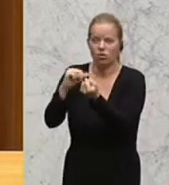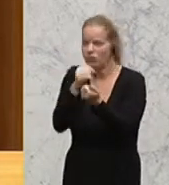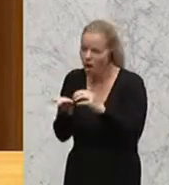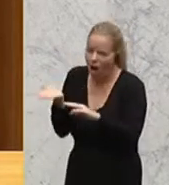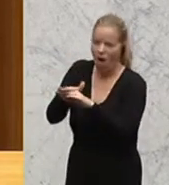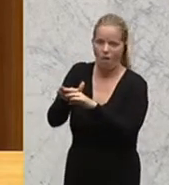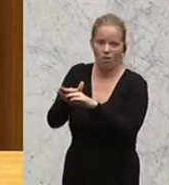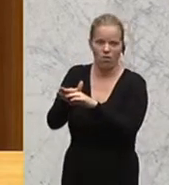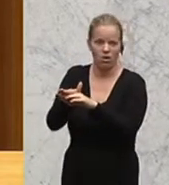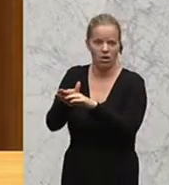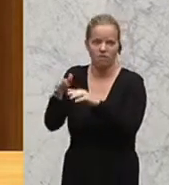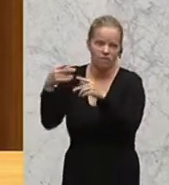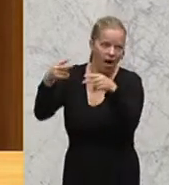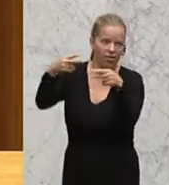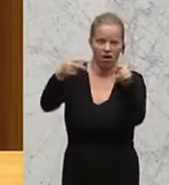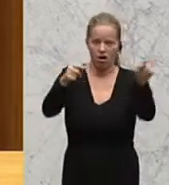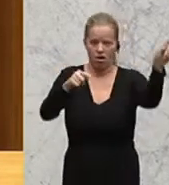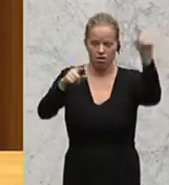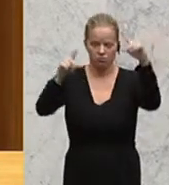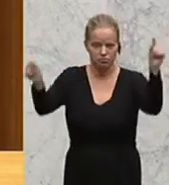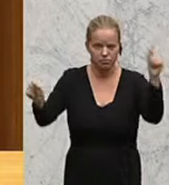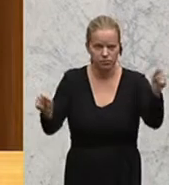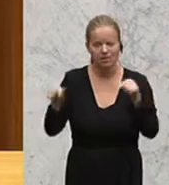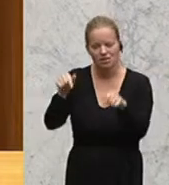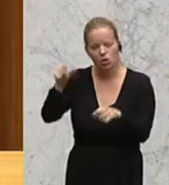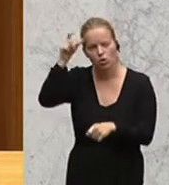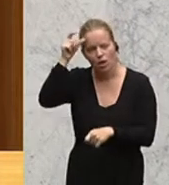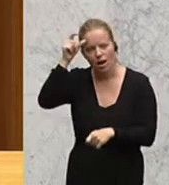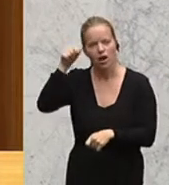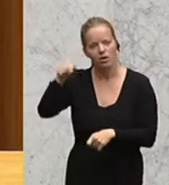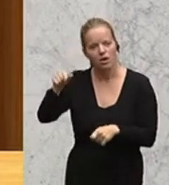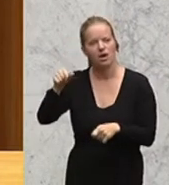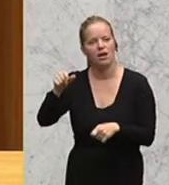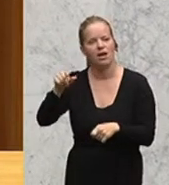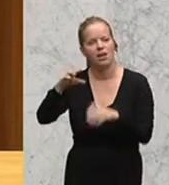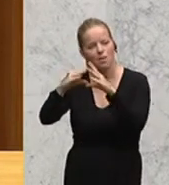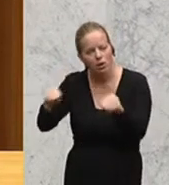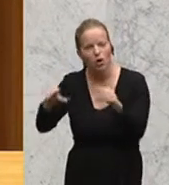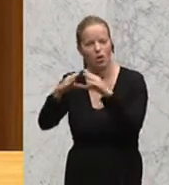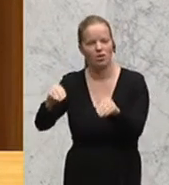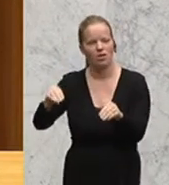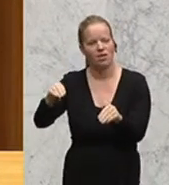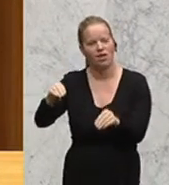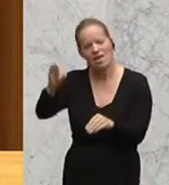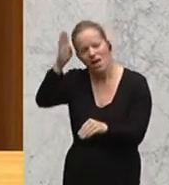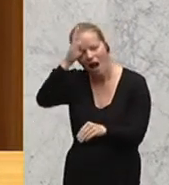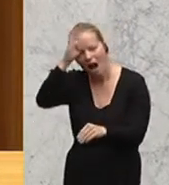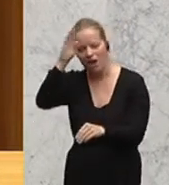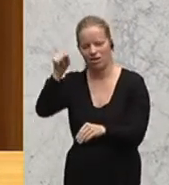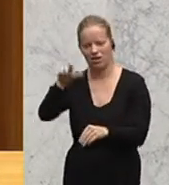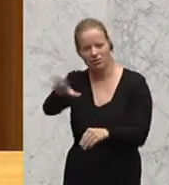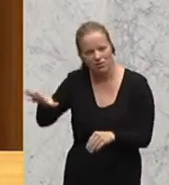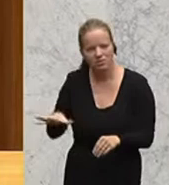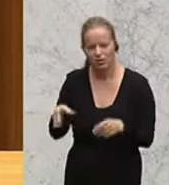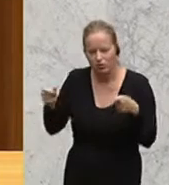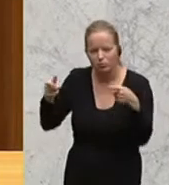noch weiter wandern. Es ist notwendig, in der Türkei und in Jordanien, im Libanon, in Irak, die entsprechenden Mittel zur